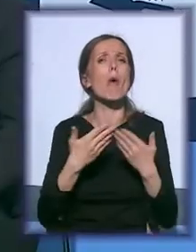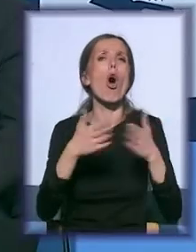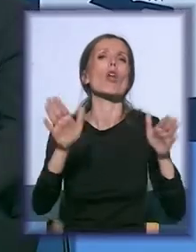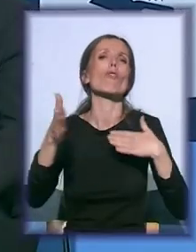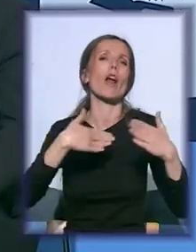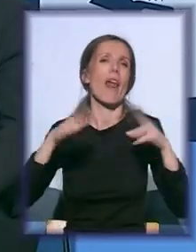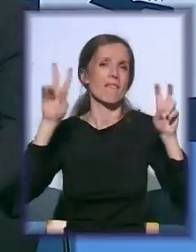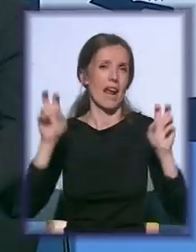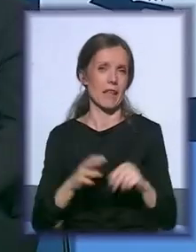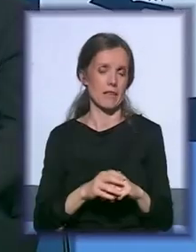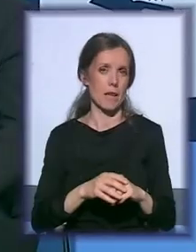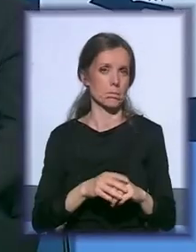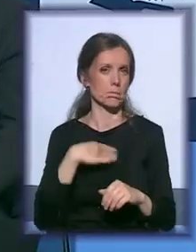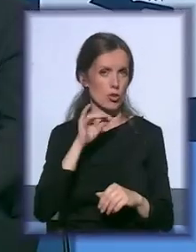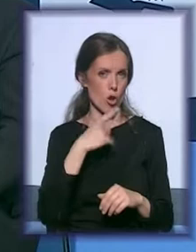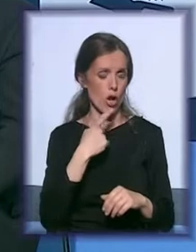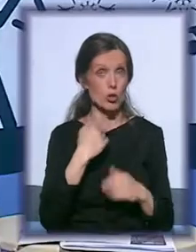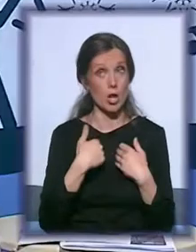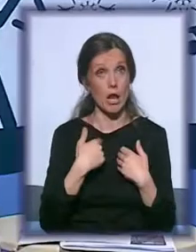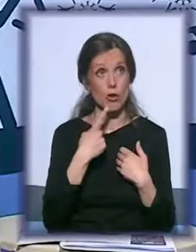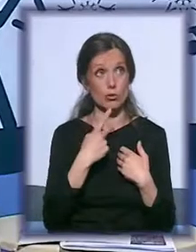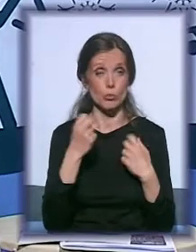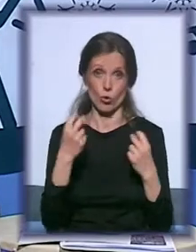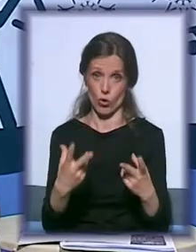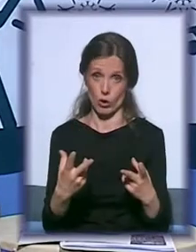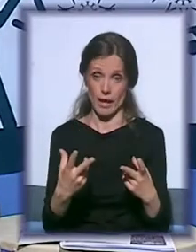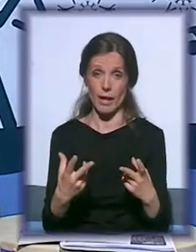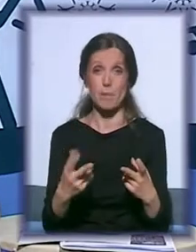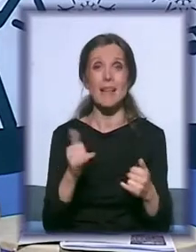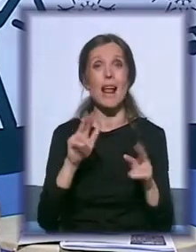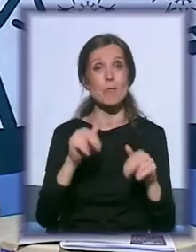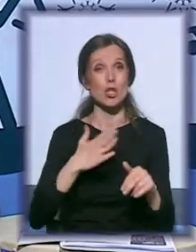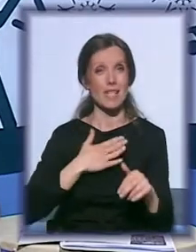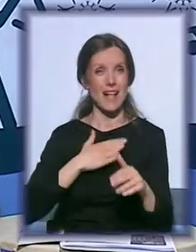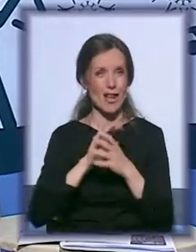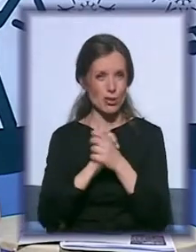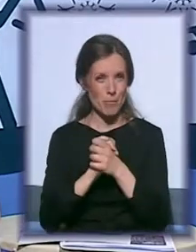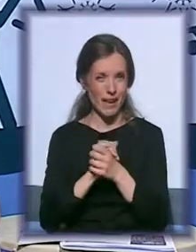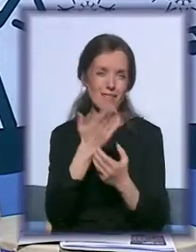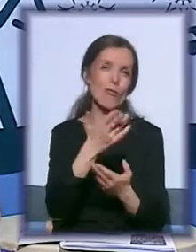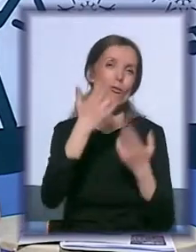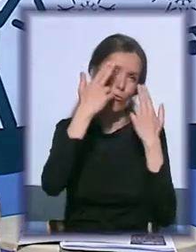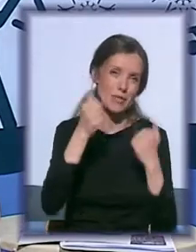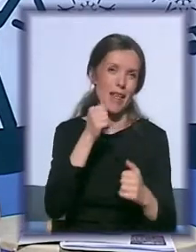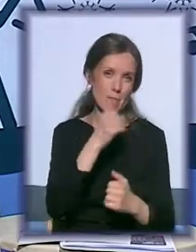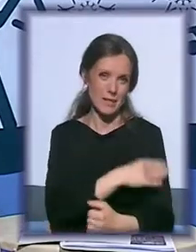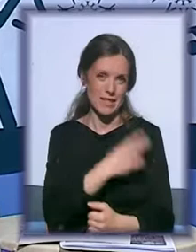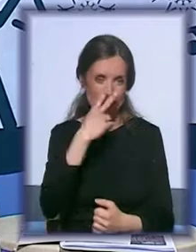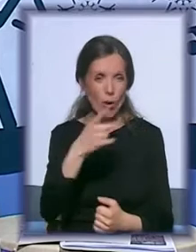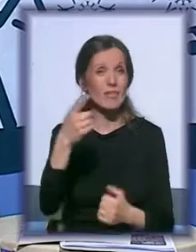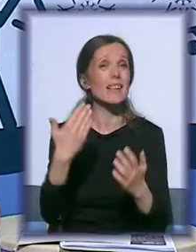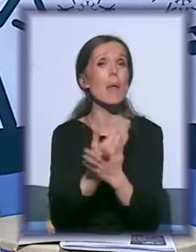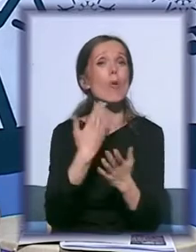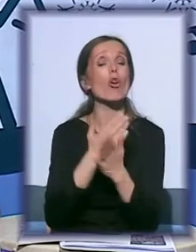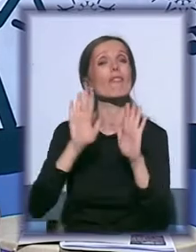sad ja kažem, dobro, ali da li možete za naše prijatelje koji su slepi i slabovidi da ponovite vaš